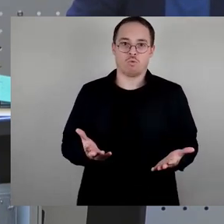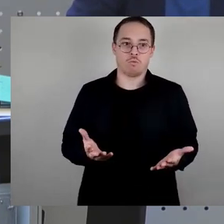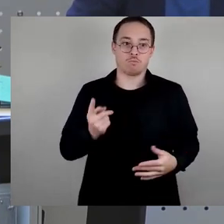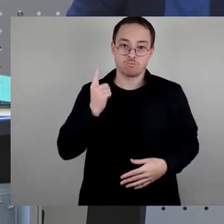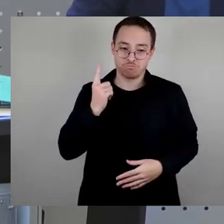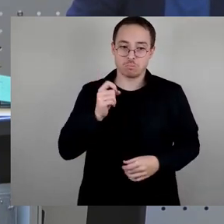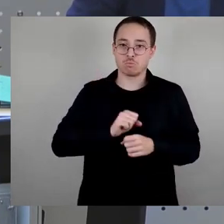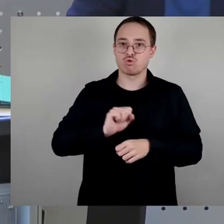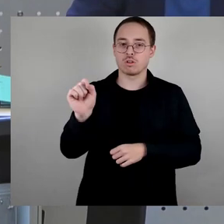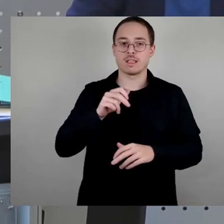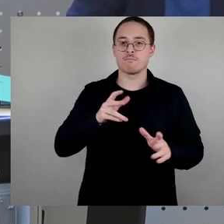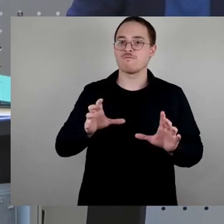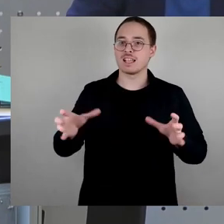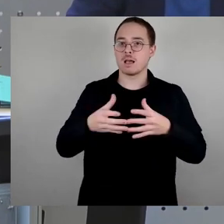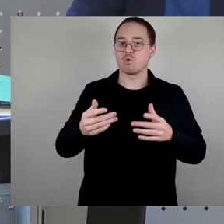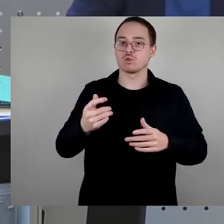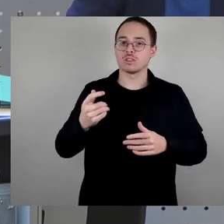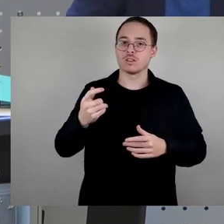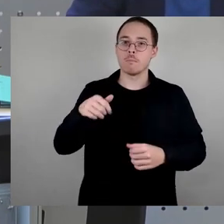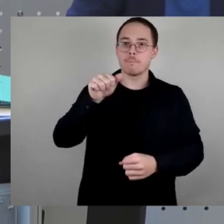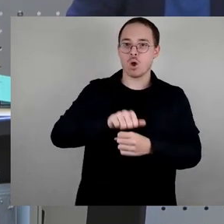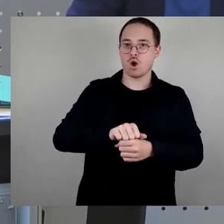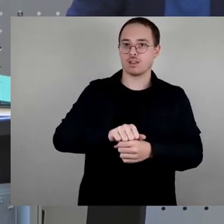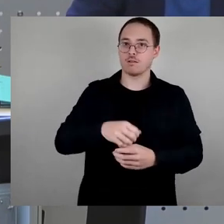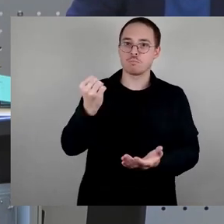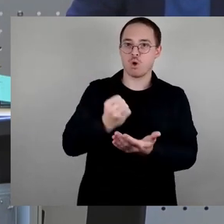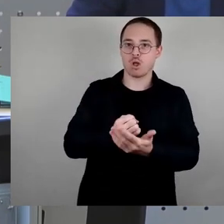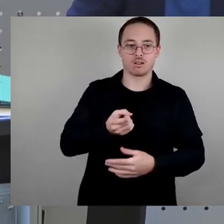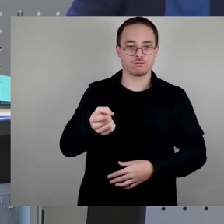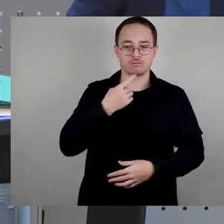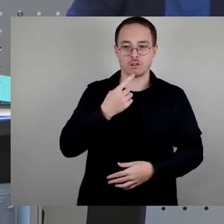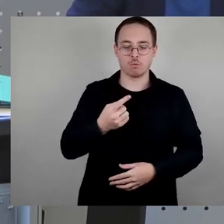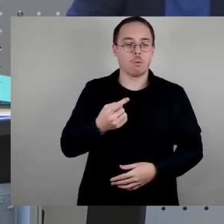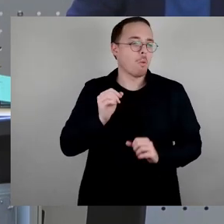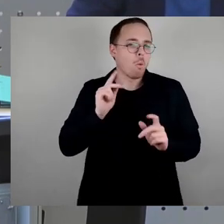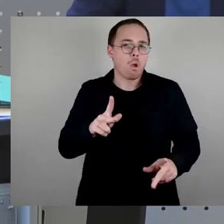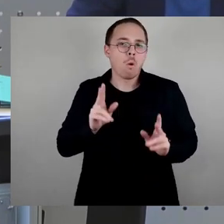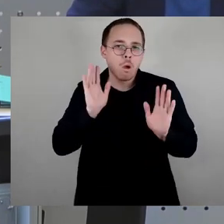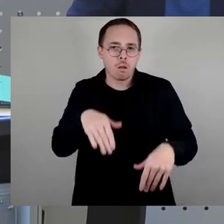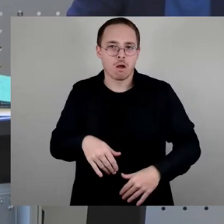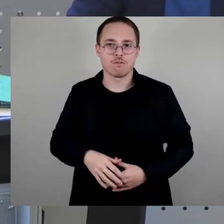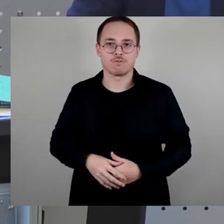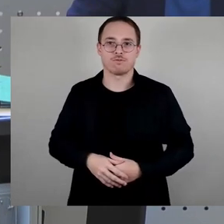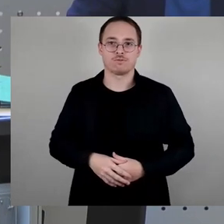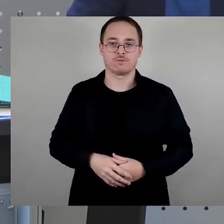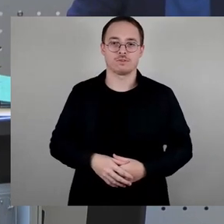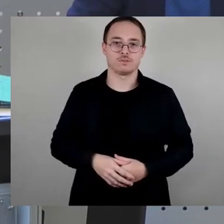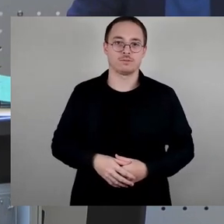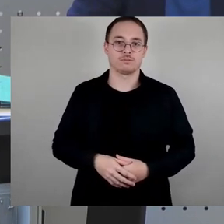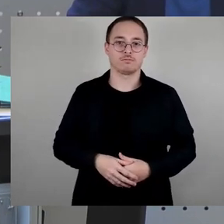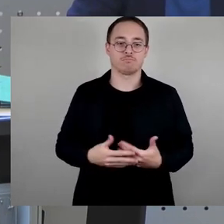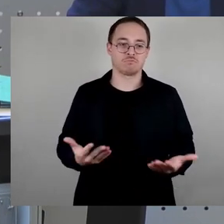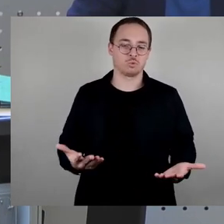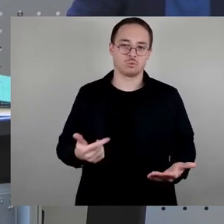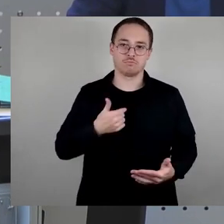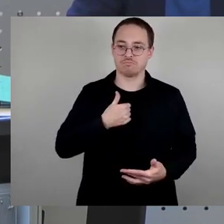zugelassen. Diese Nachlässigkeit und das fehlende Fingerspitzengefühl beim Umgang mit dem 13. Februar ist bedauerlicherweise